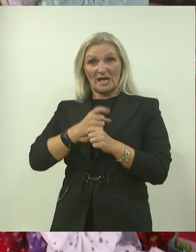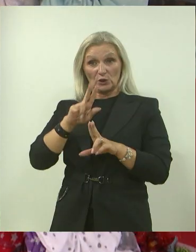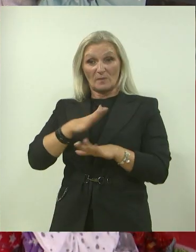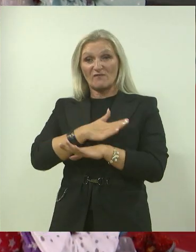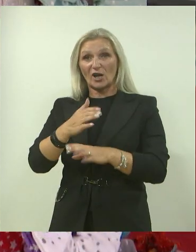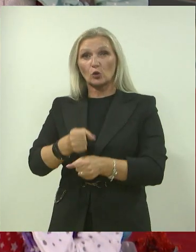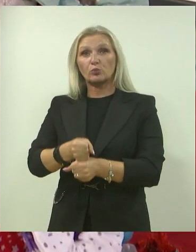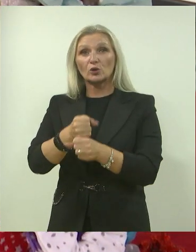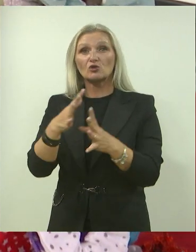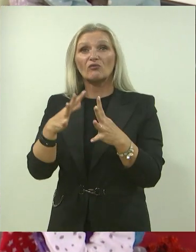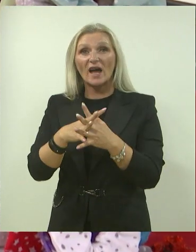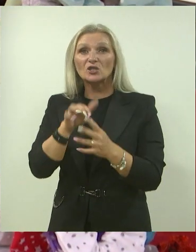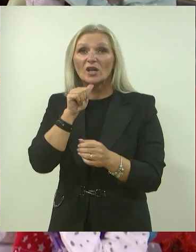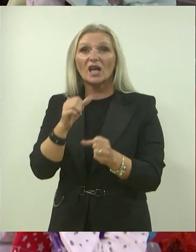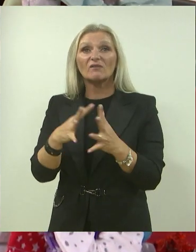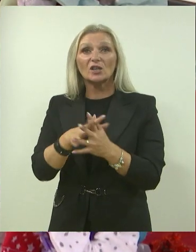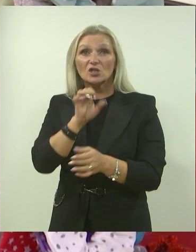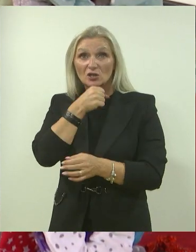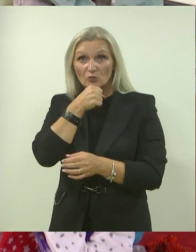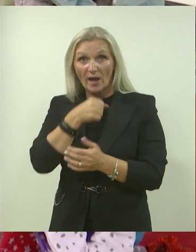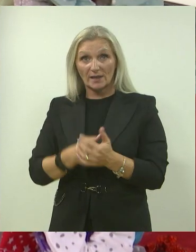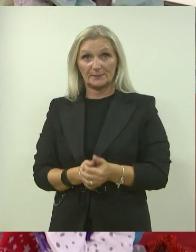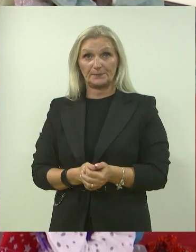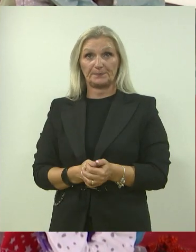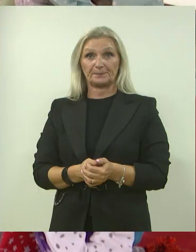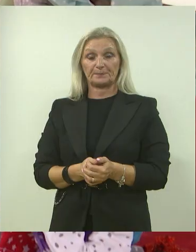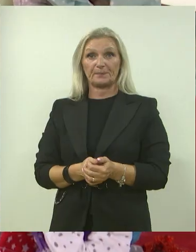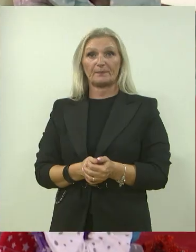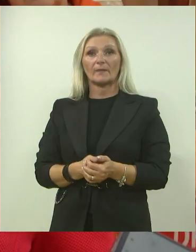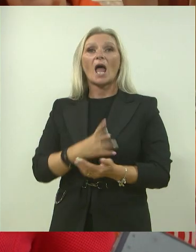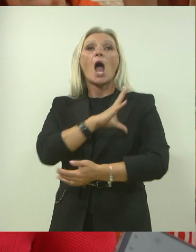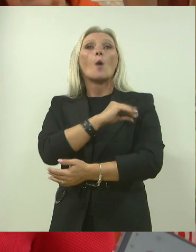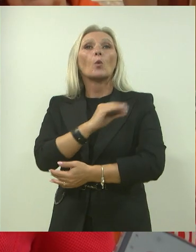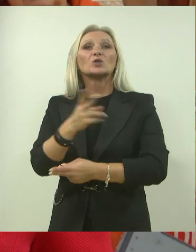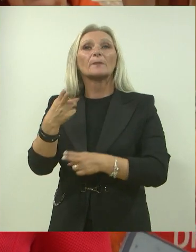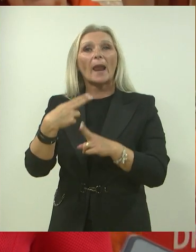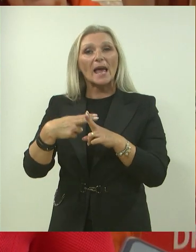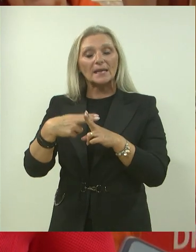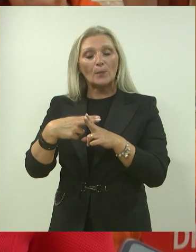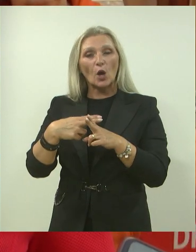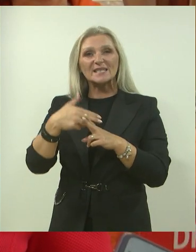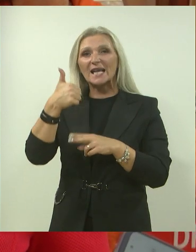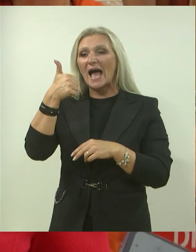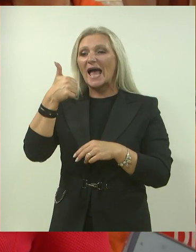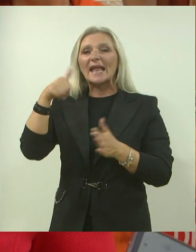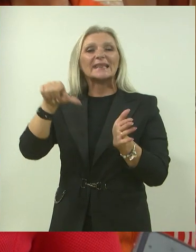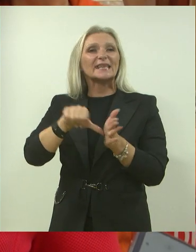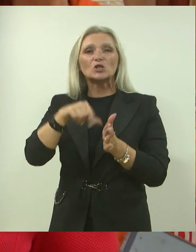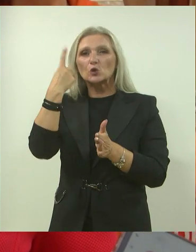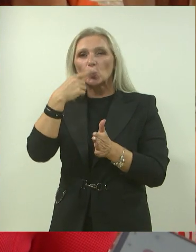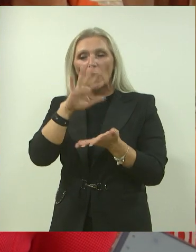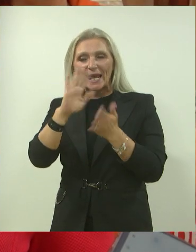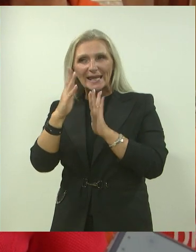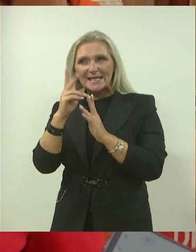podršku grada Varaždina i Varaždinska županije. Multiple skleroze je bolest sa tisuću lica, sa puno